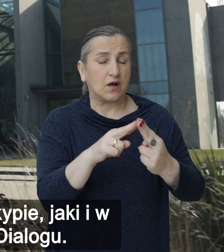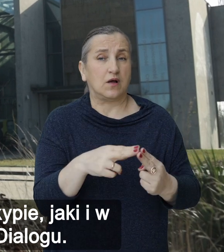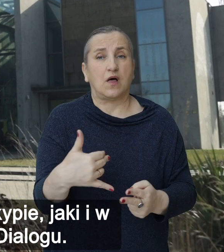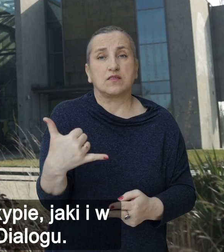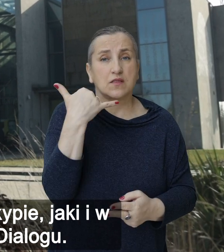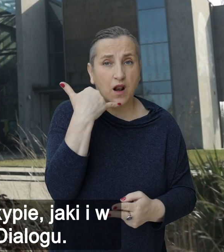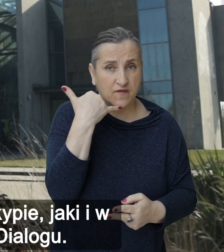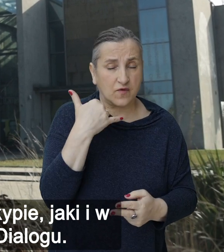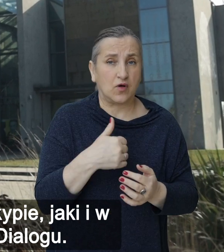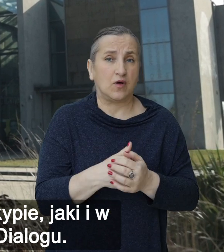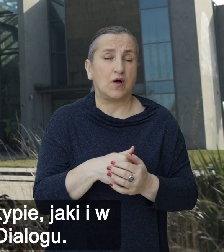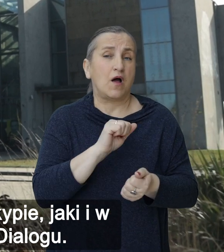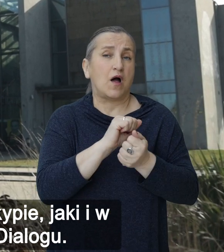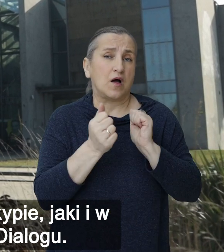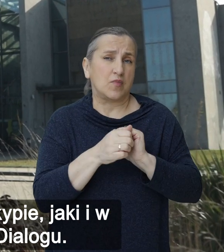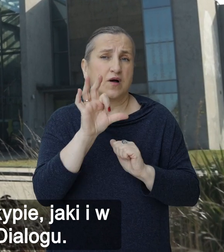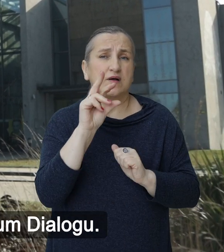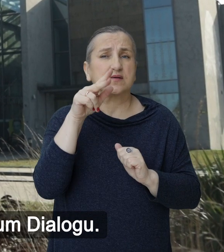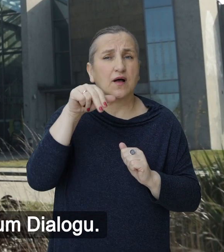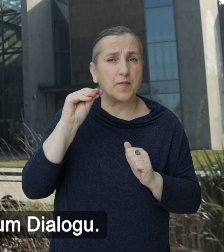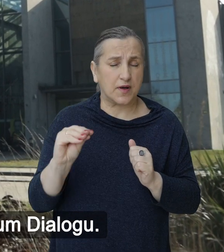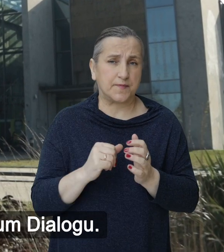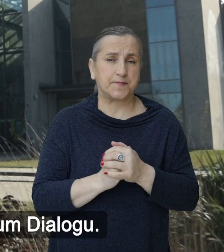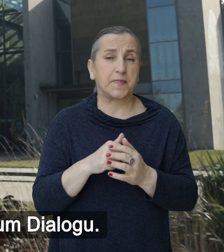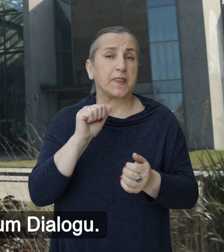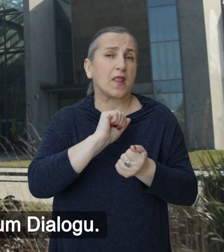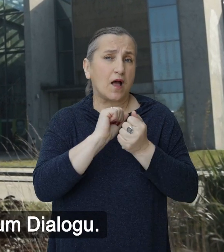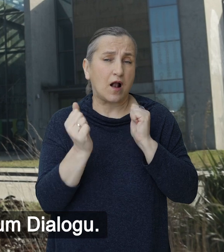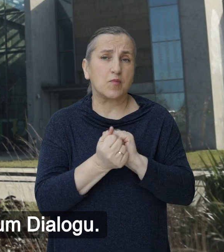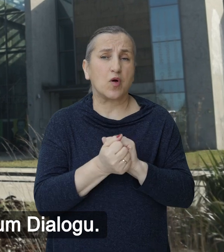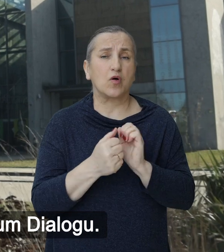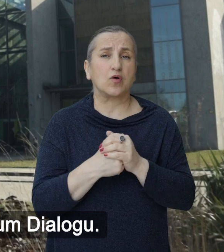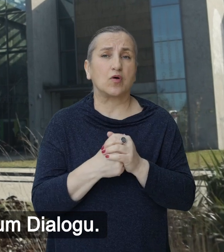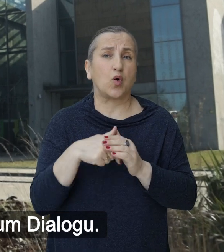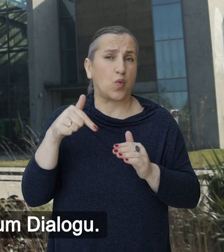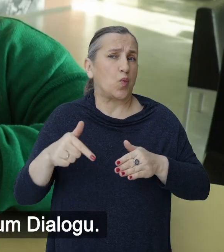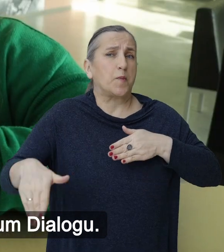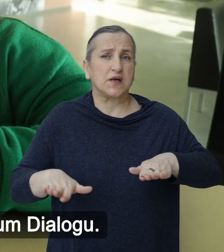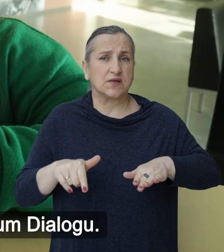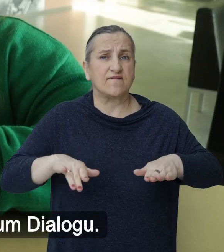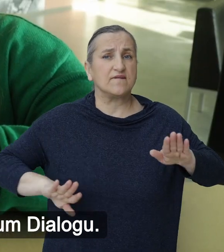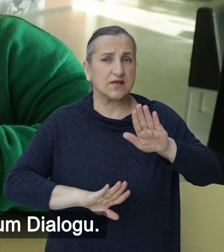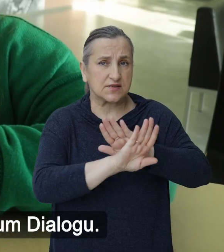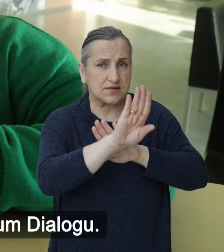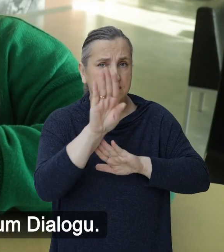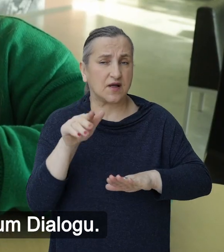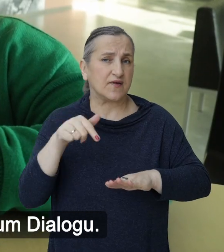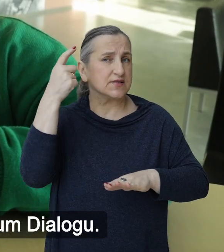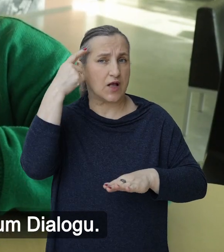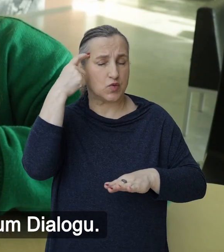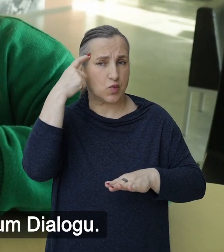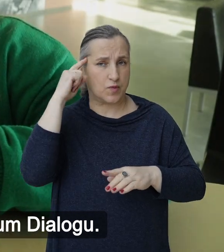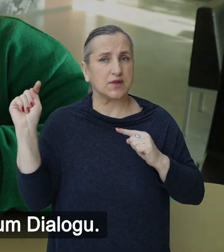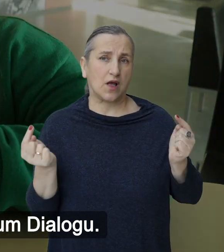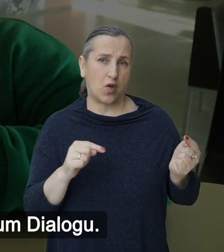telefonicznym lub na skypie, jak i w przestrzeni już wystaw i samego